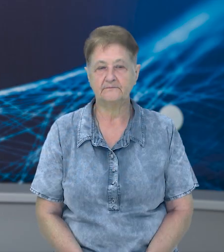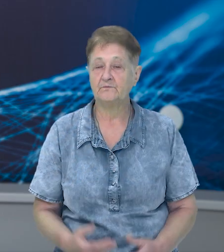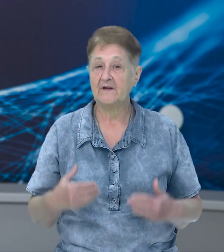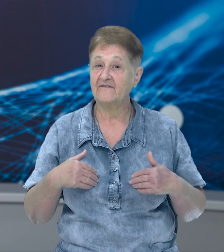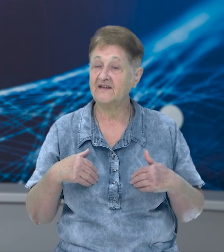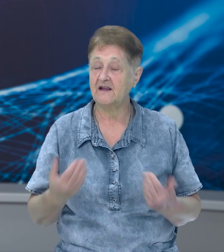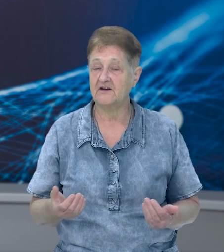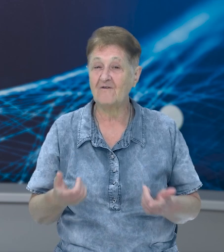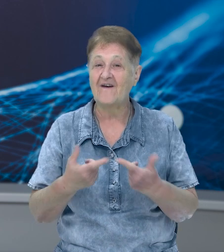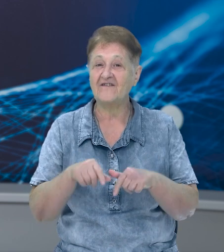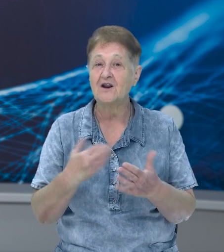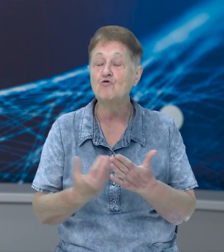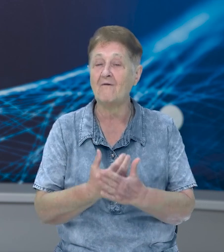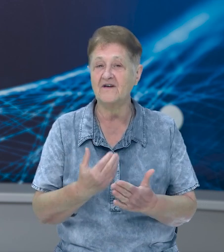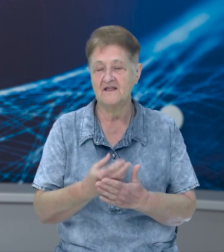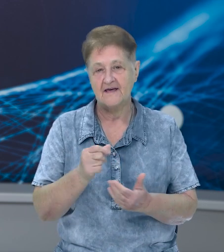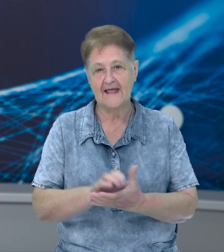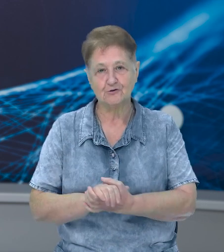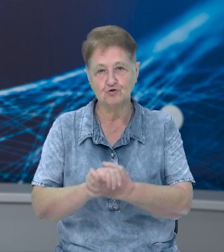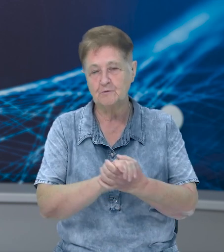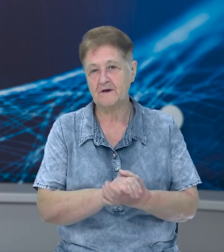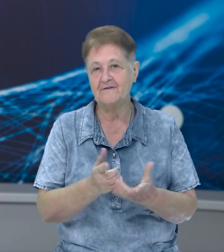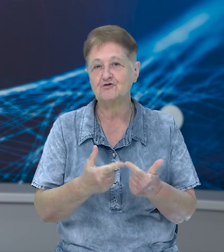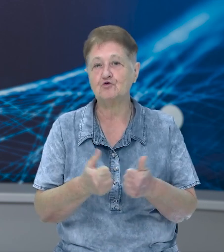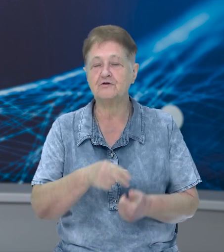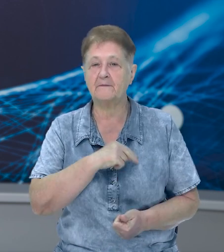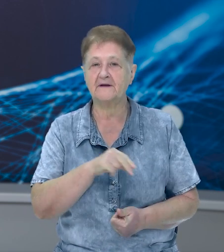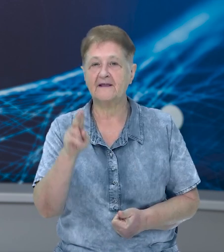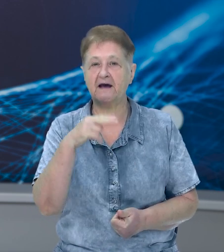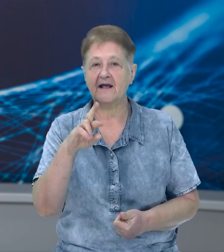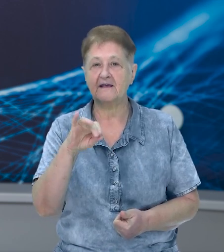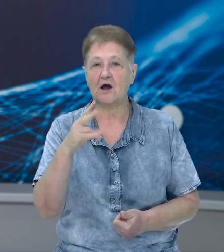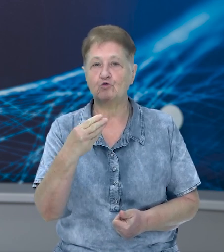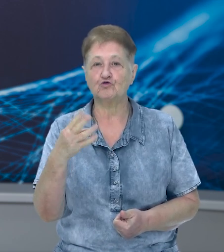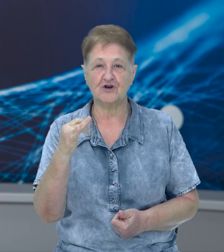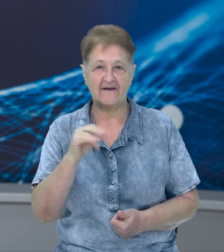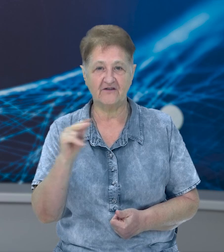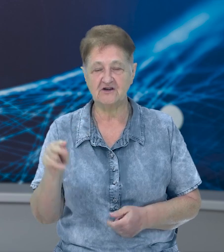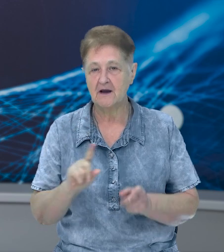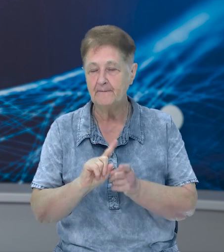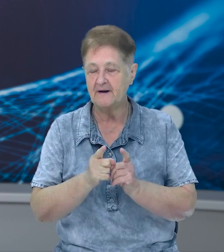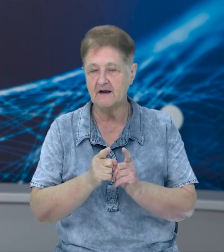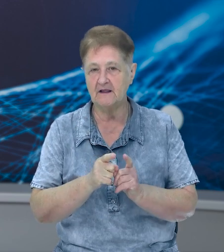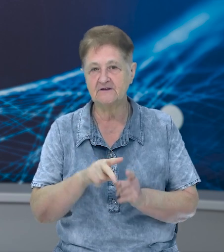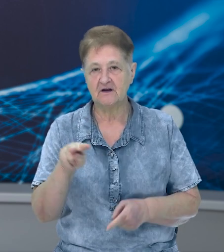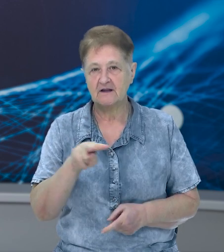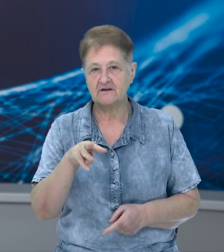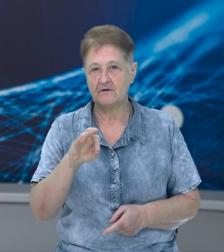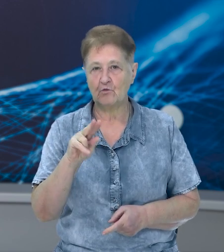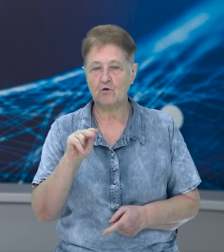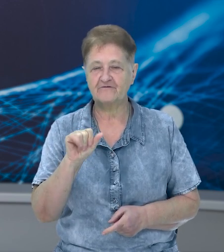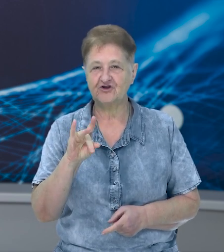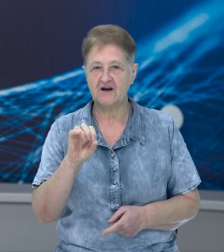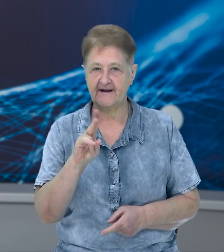Вітаю вас! В ефірі новини на Суспільному. У студії працює Дар'я Янушкевич. Переклад жестовою мовою здійснює